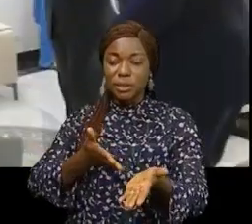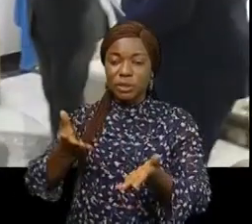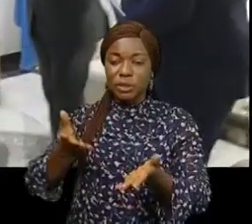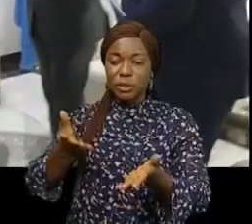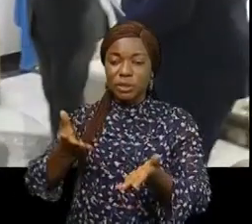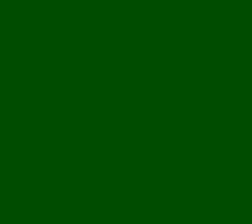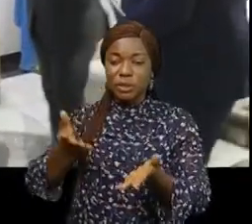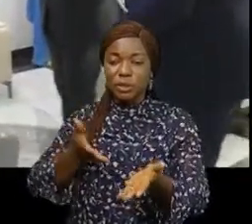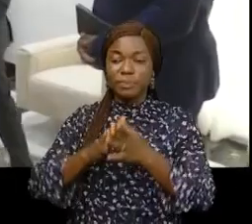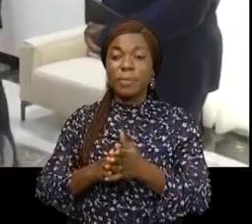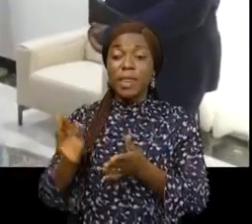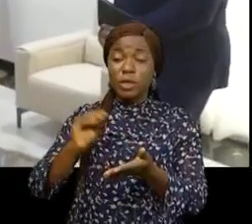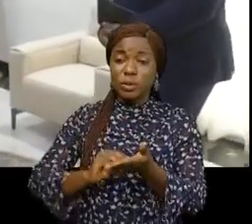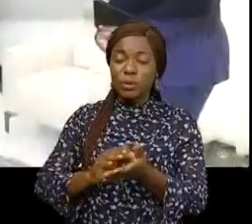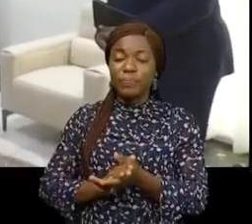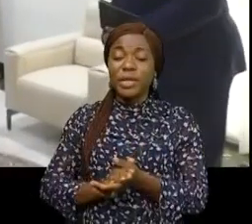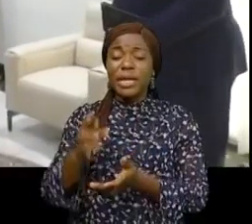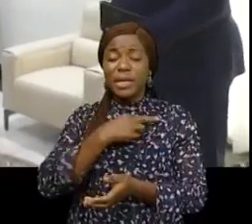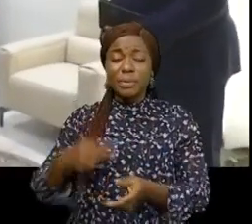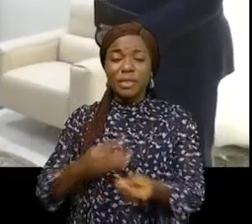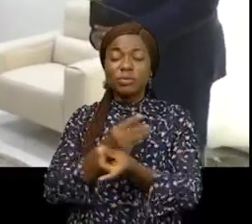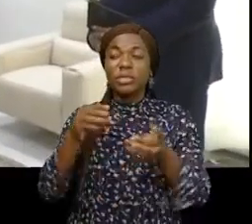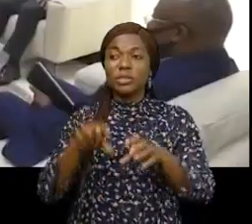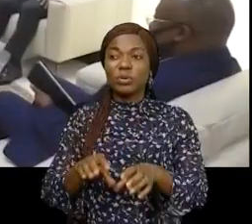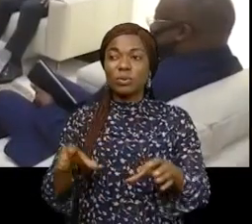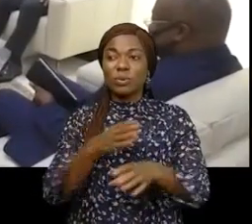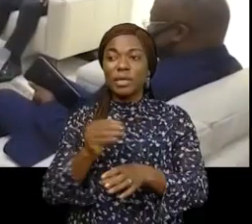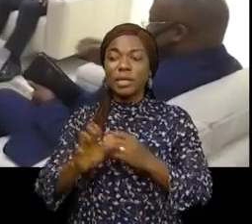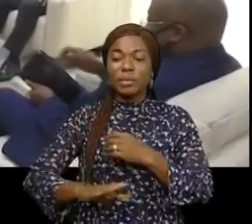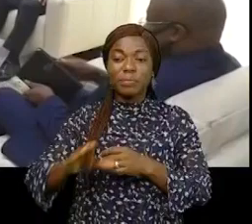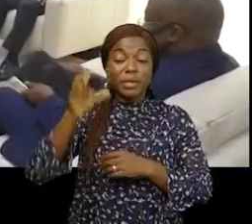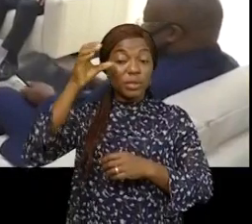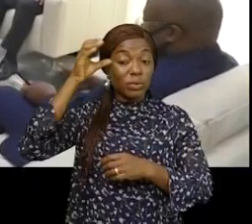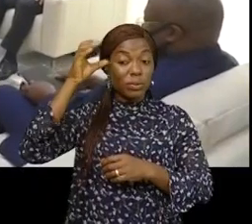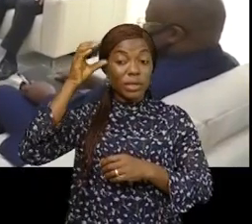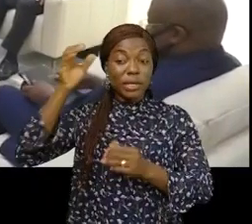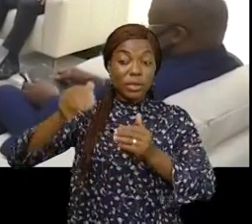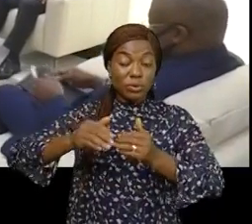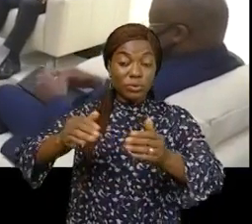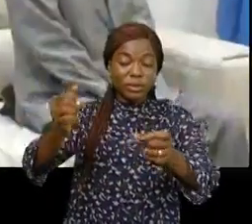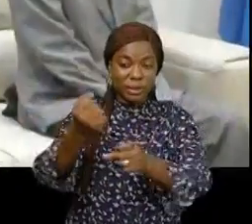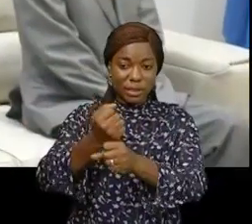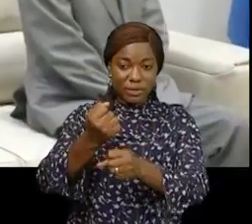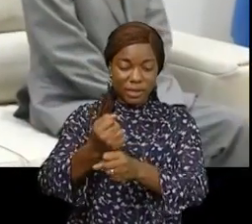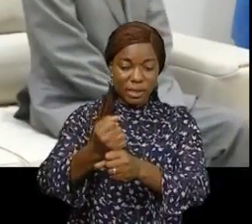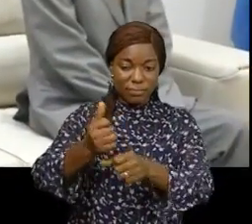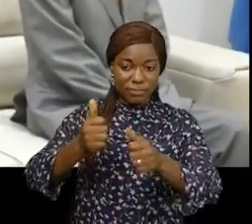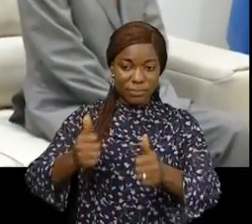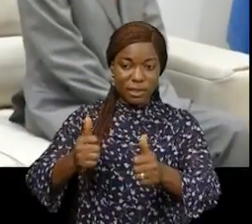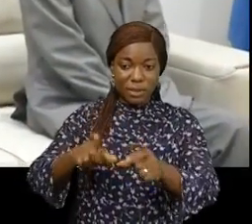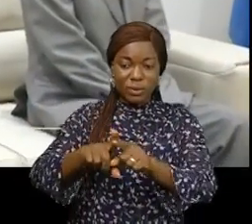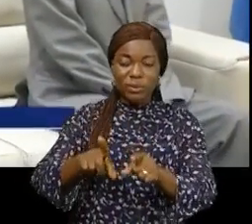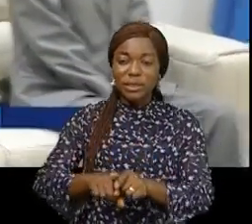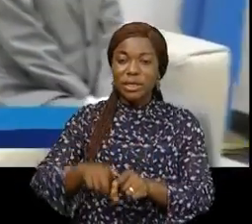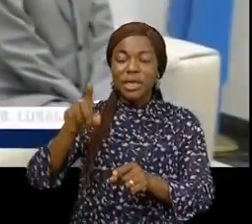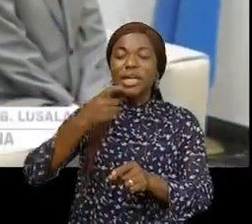La coopération République démocratique du Congo-Corée du Sud toujours au beau fixe. L'ambassadeur Kim Myong-Sik qui l'a réaffirmé au